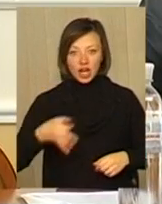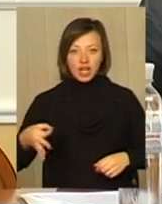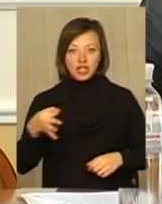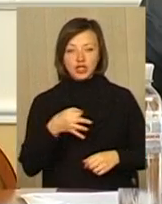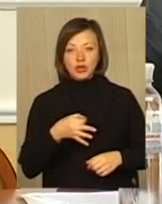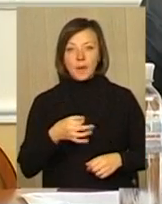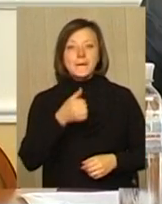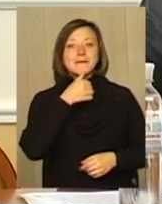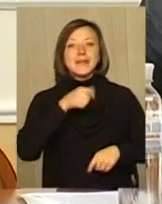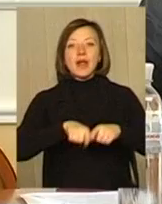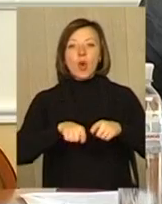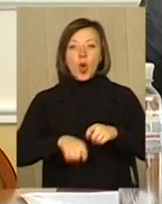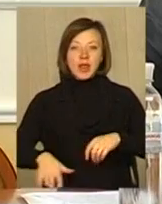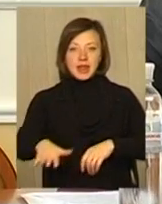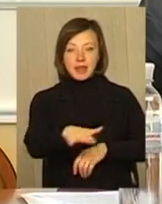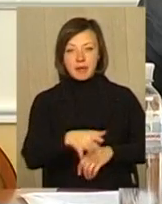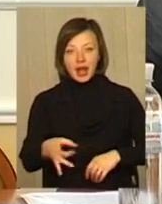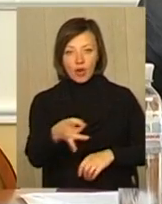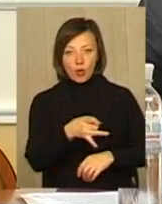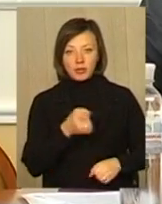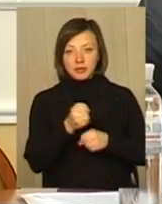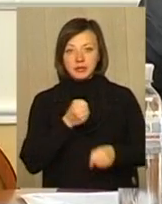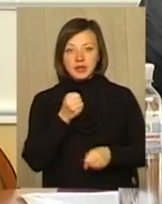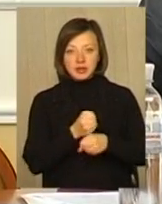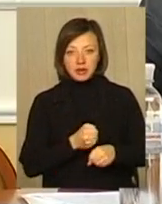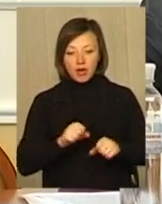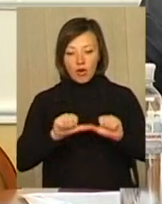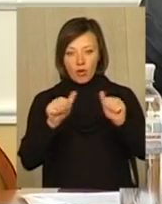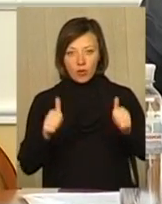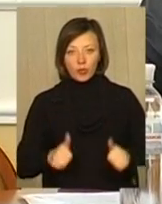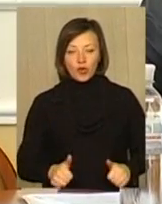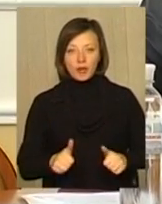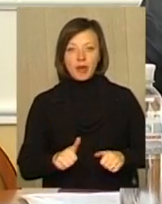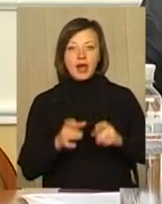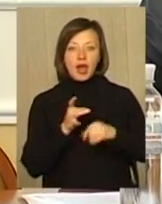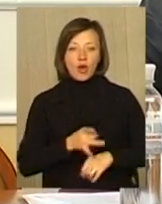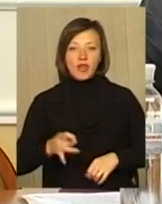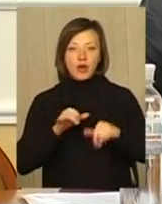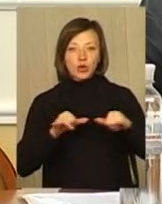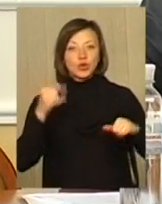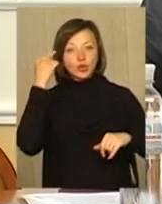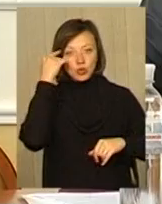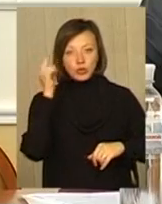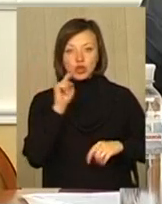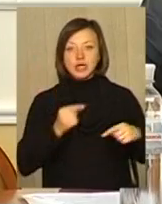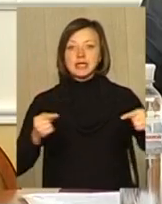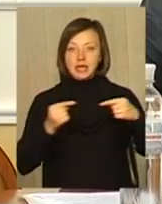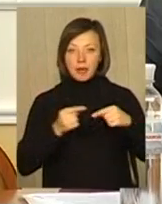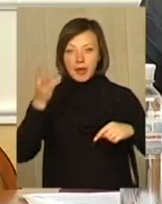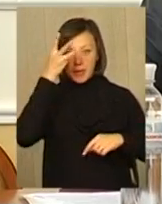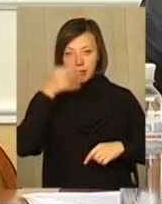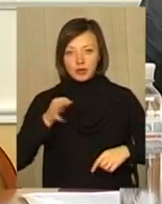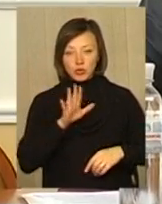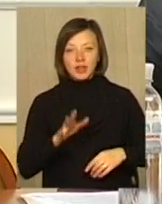регіоном країни для відпрацювання комплексної моделі регіонального розвитку. Я думаю, що саме Хмельниччина буде